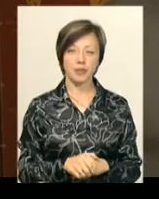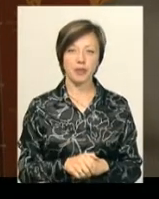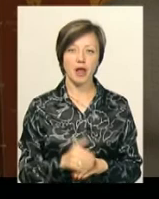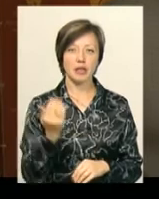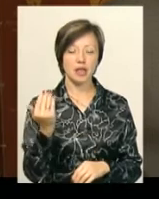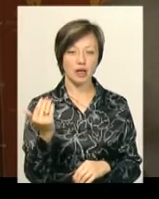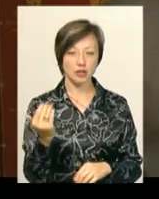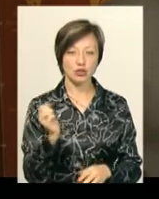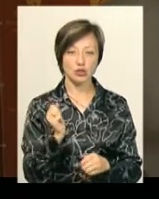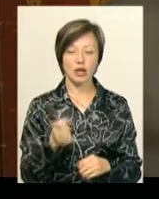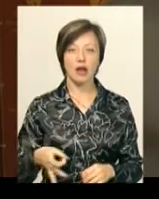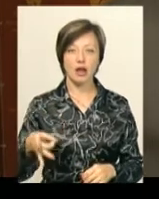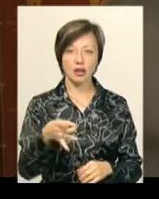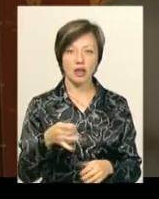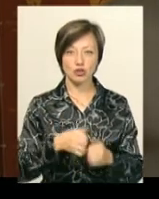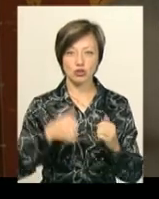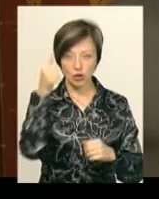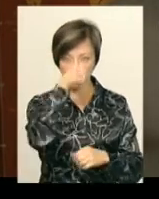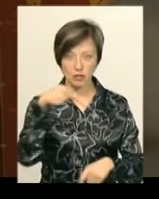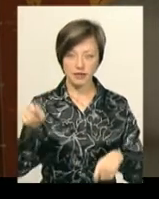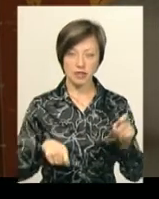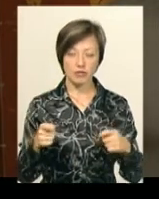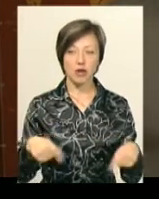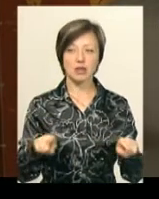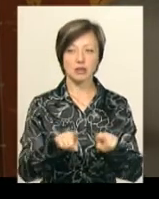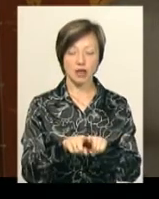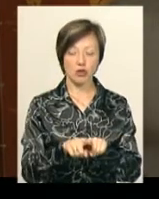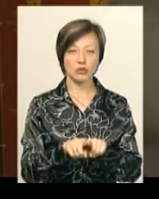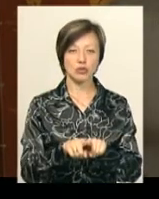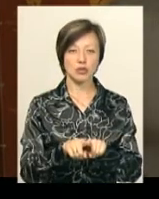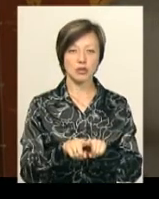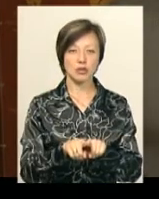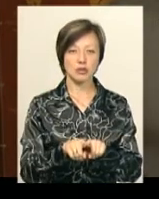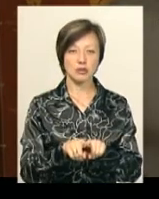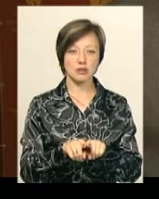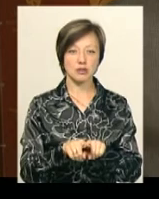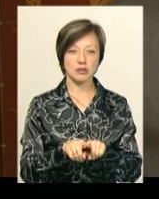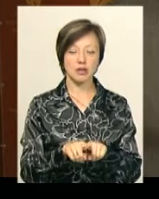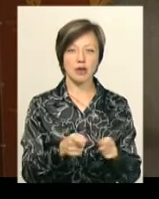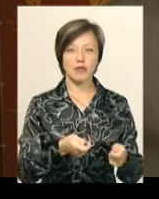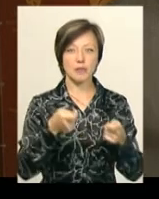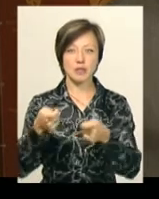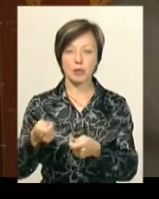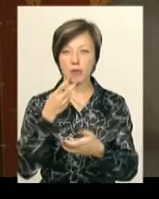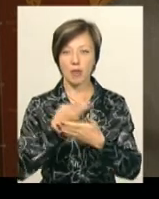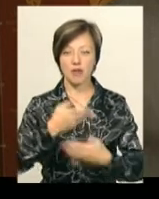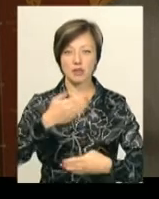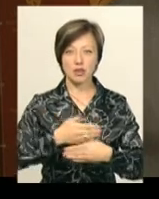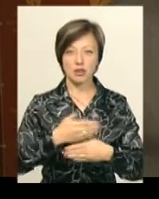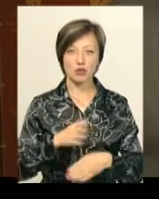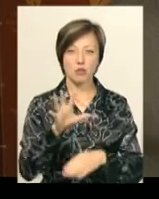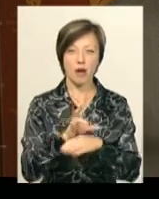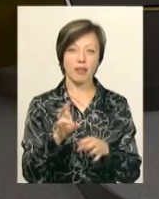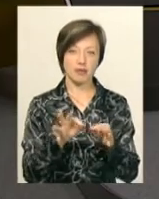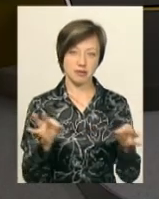їхній регіональний щорічний фестиваль, де ми також веземо виставу «Собака не